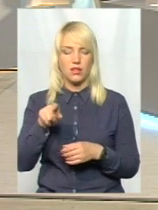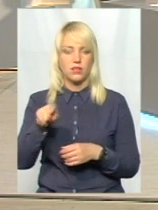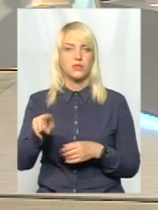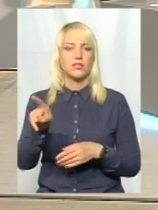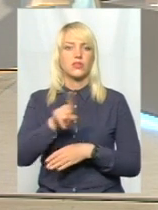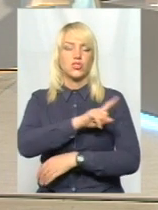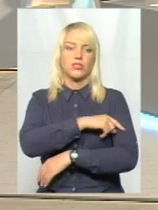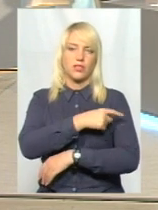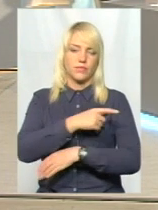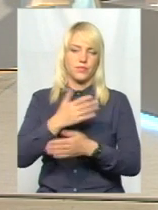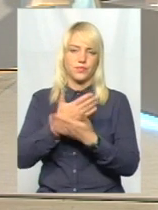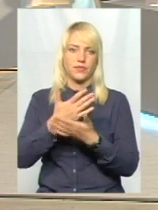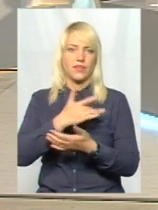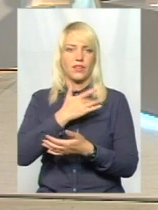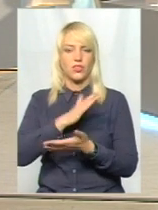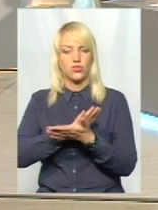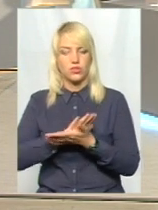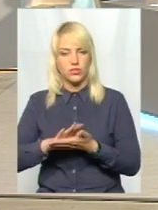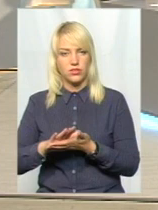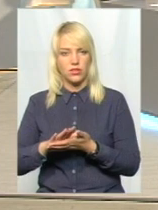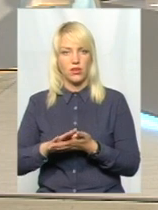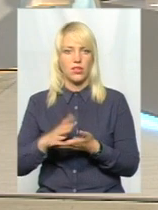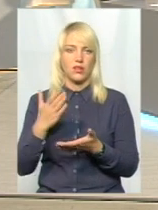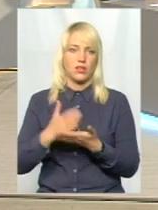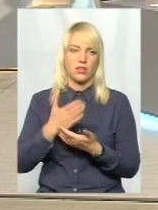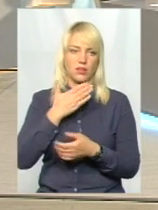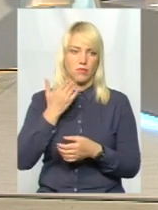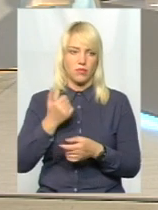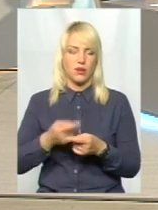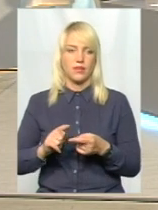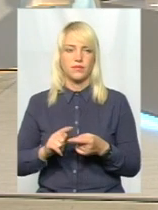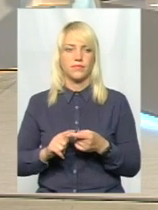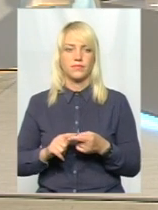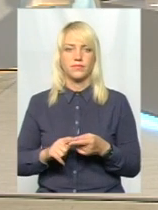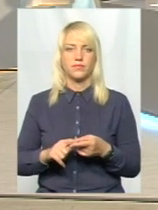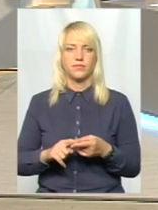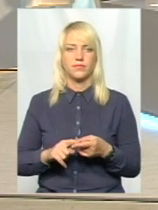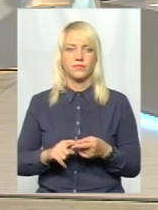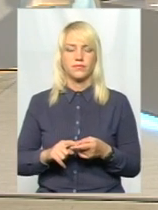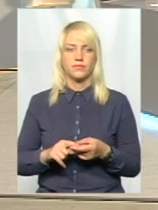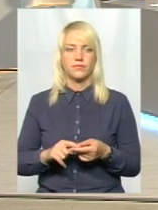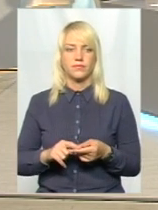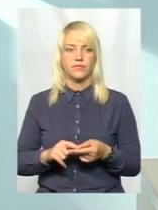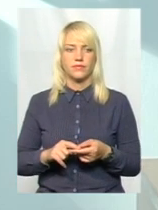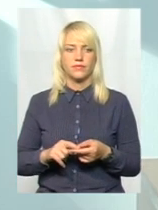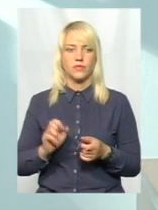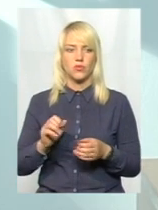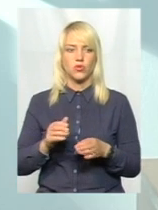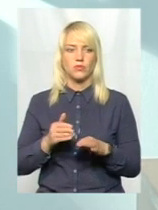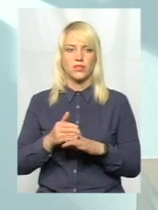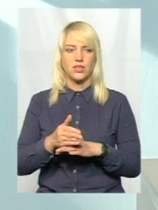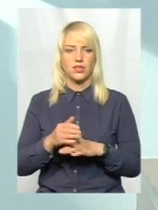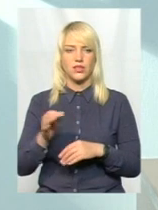санітарії, чи чисто там, чи охайно. Вбиральну, будь ласка, теж подивіться, ми можемо, як споживачі, туди зайти і подивитися,